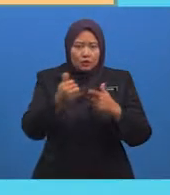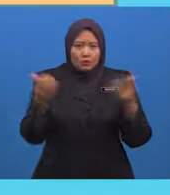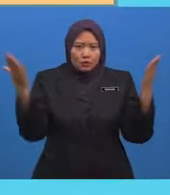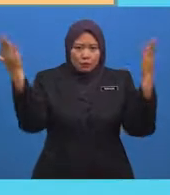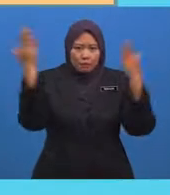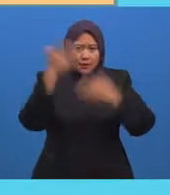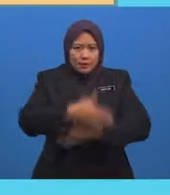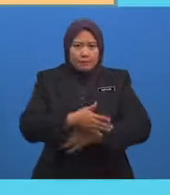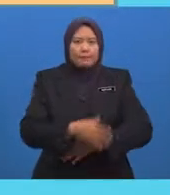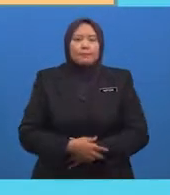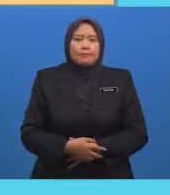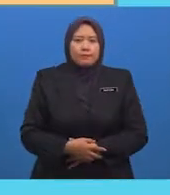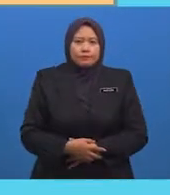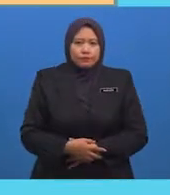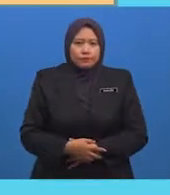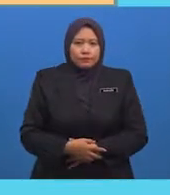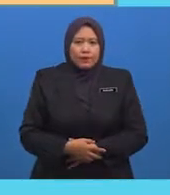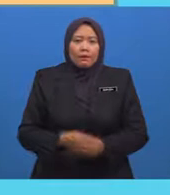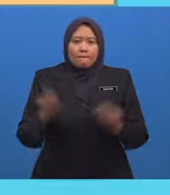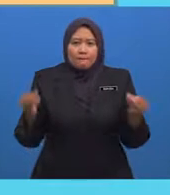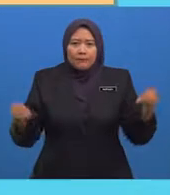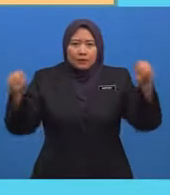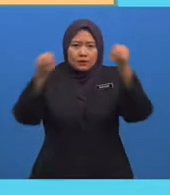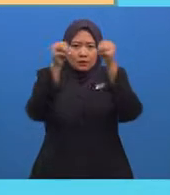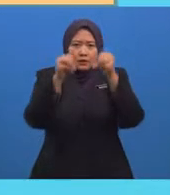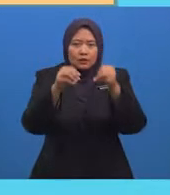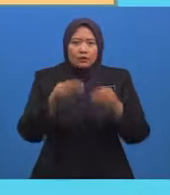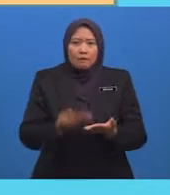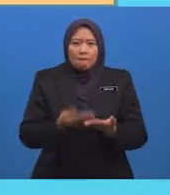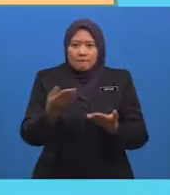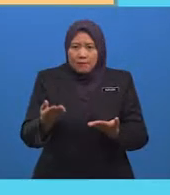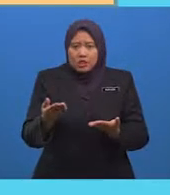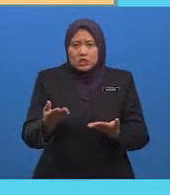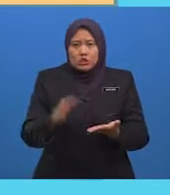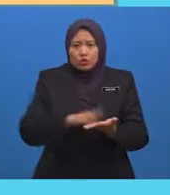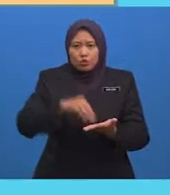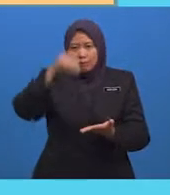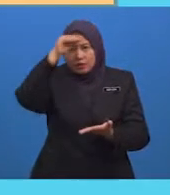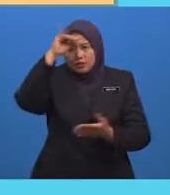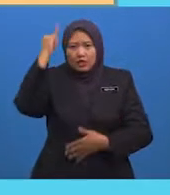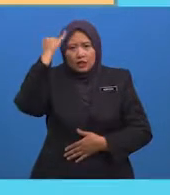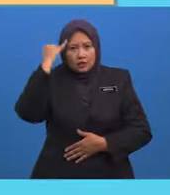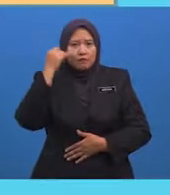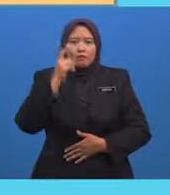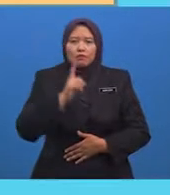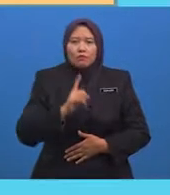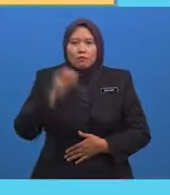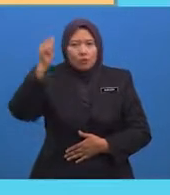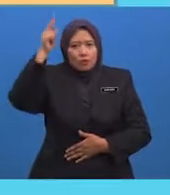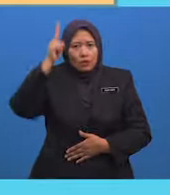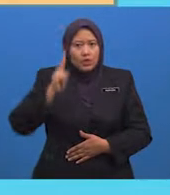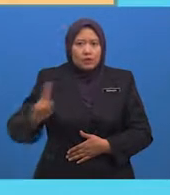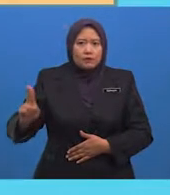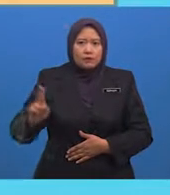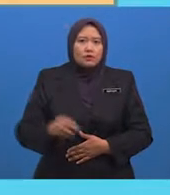keagamaan Iaitu Ilmu yang berkaitan dengan Fardu Ain Dan diikuti ilmu-ilmu